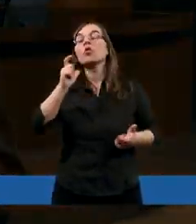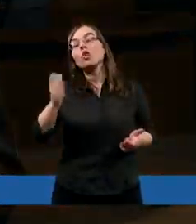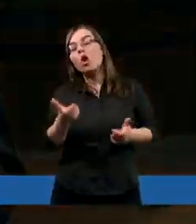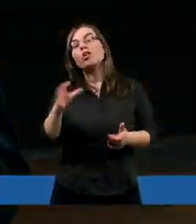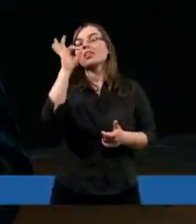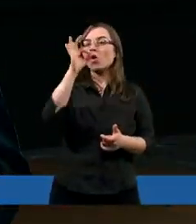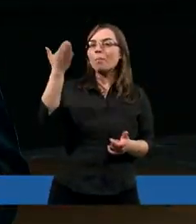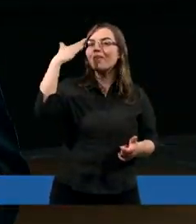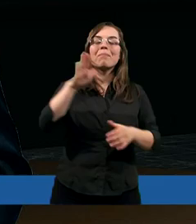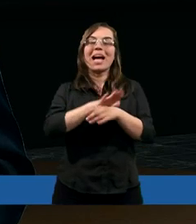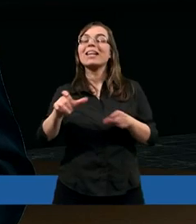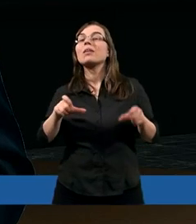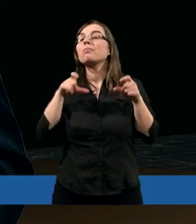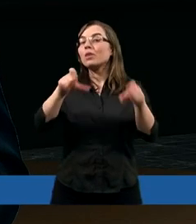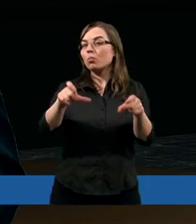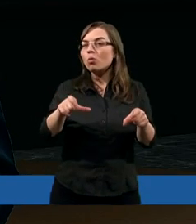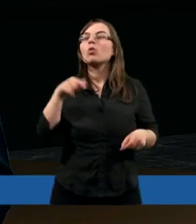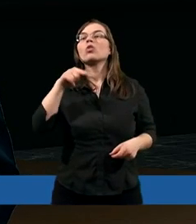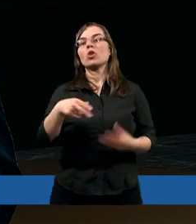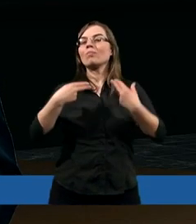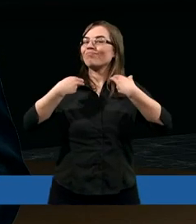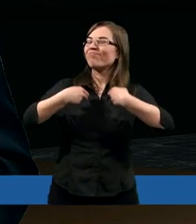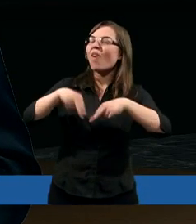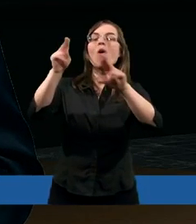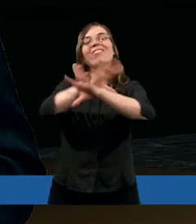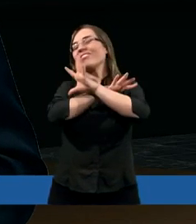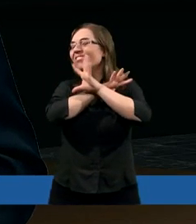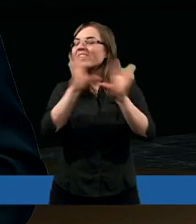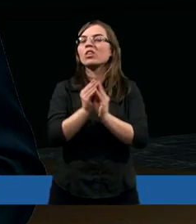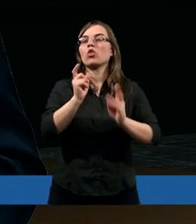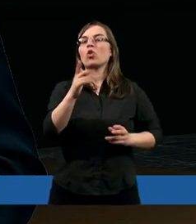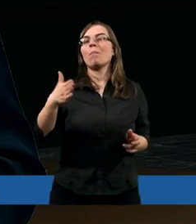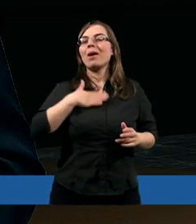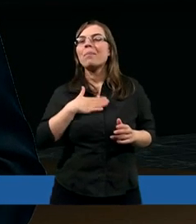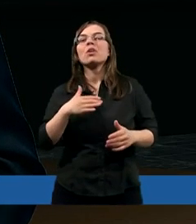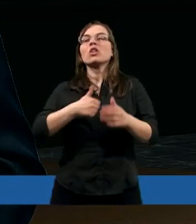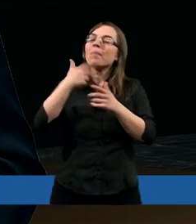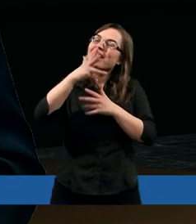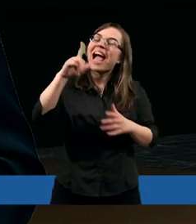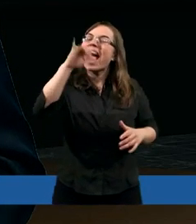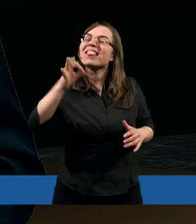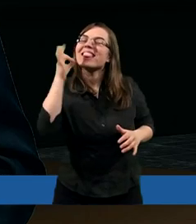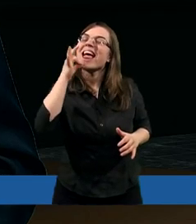z dobrej woli, bez przymusu, to oddajemy wszystko, co mamy, żeby to zrobić jak najlepiej.